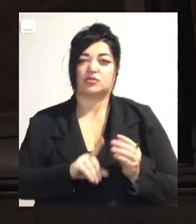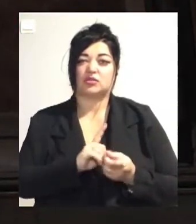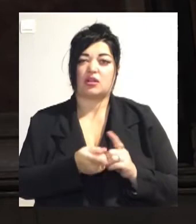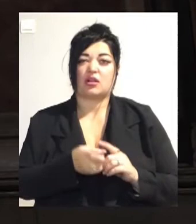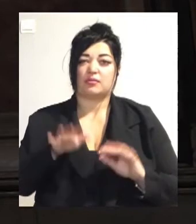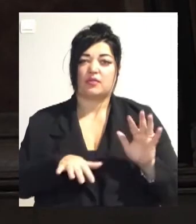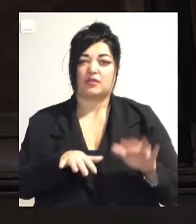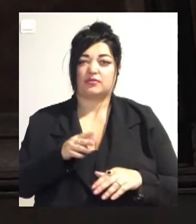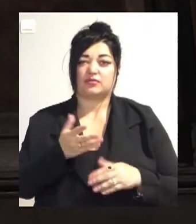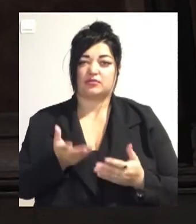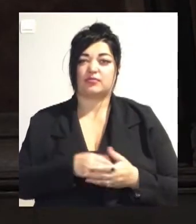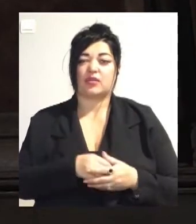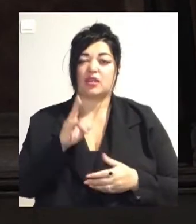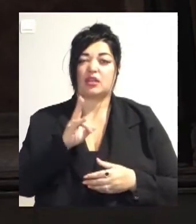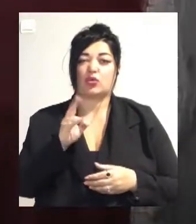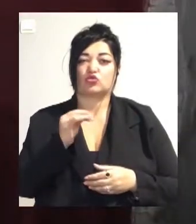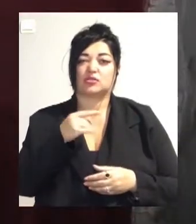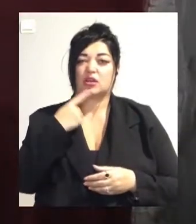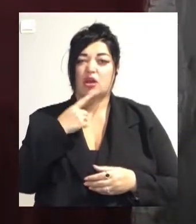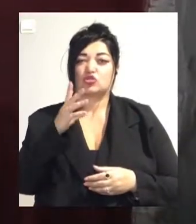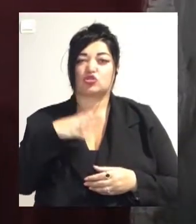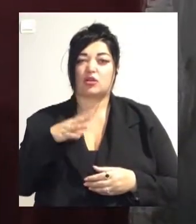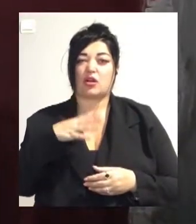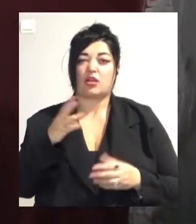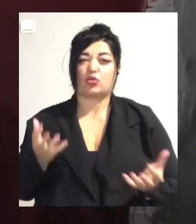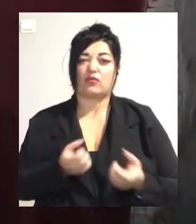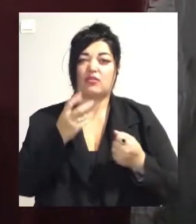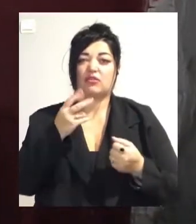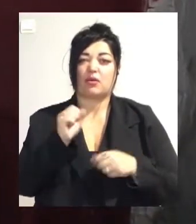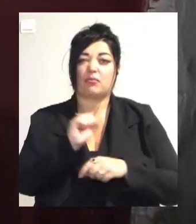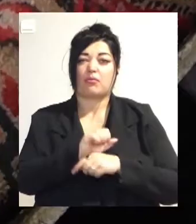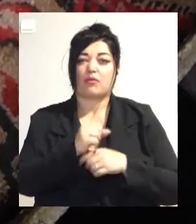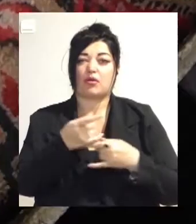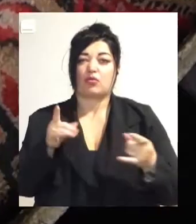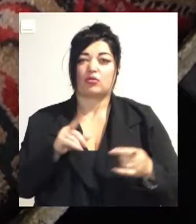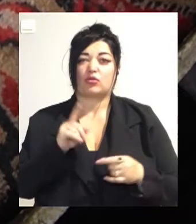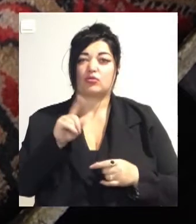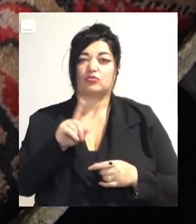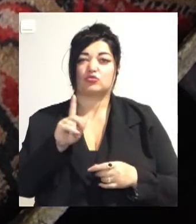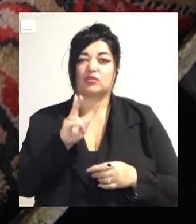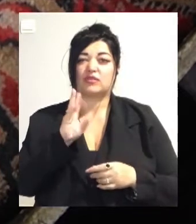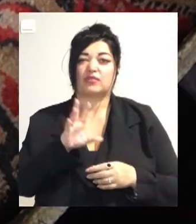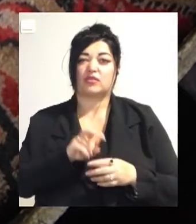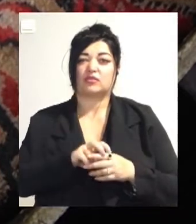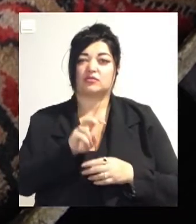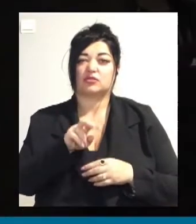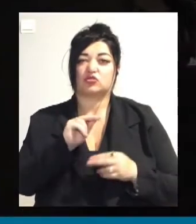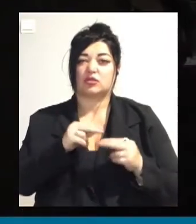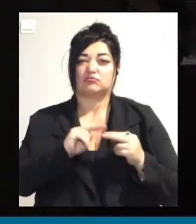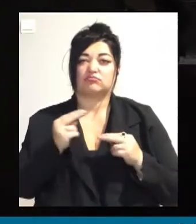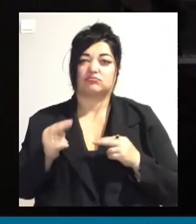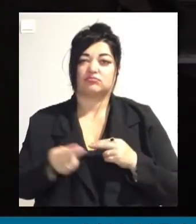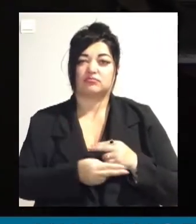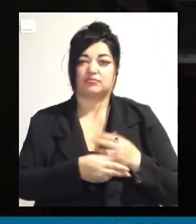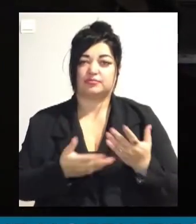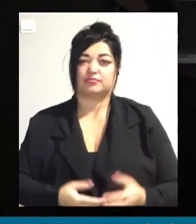Кушулінська каже, чекала рятувальників на балконі, адже вихід з її квартири був тільки через задимлений сходовий майданчик. Ми